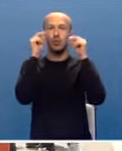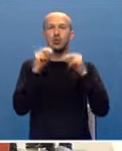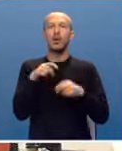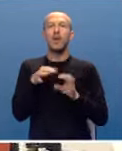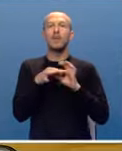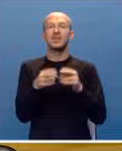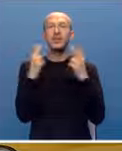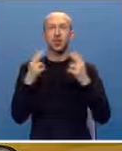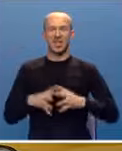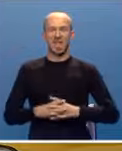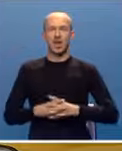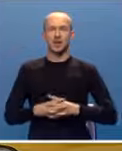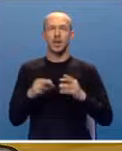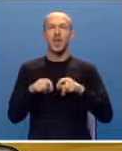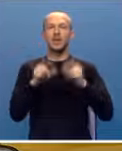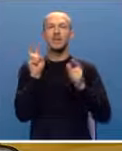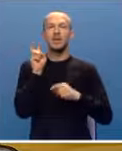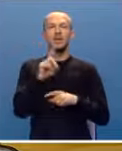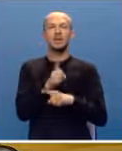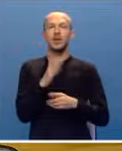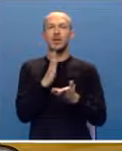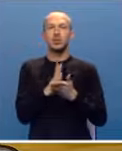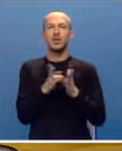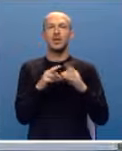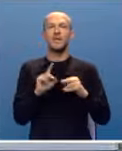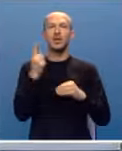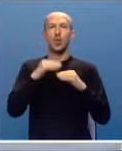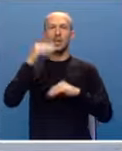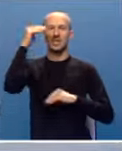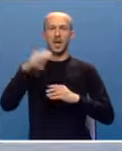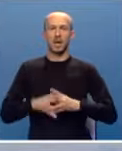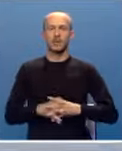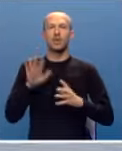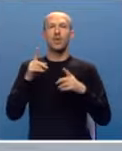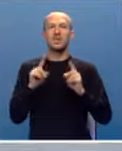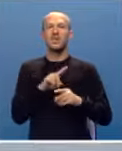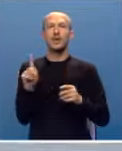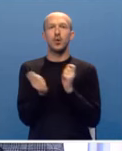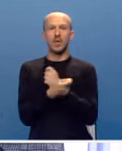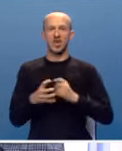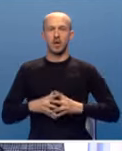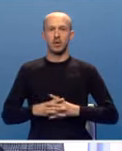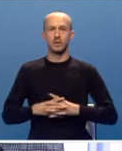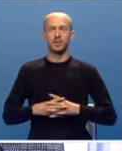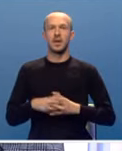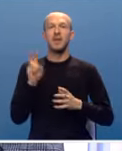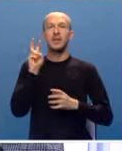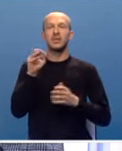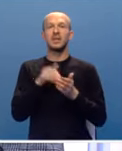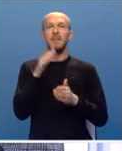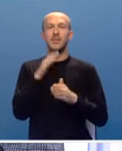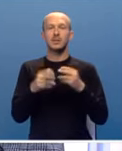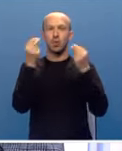da postavlja prioritete, a javni prevoz mora da bude na vrhu liste. Njihov stav ne promijenjen. Prevoznike treba